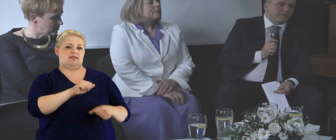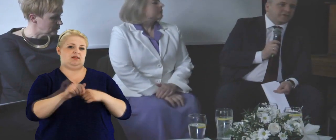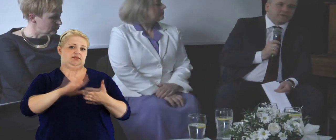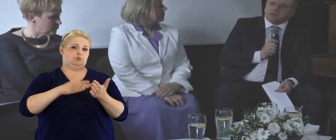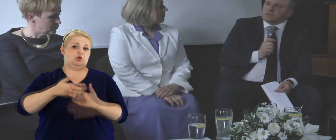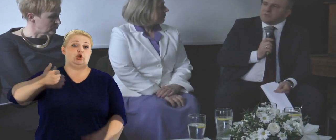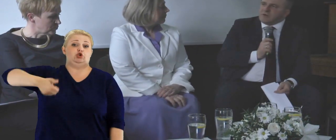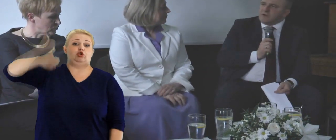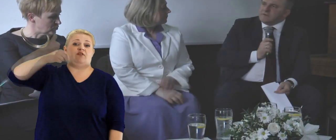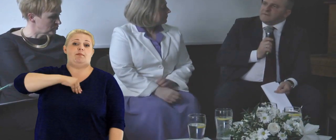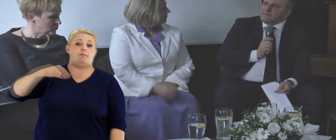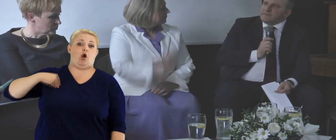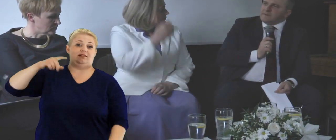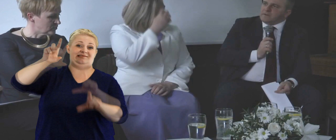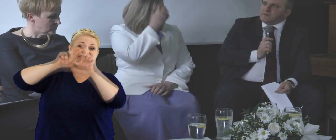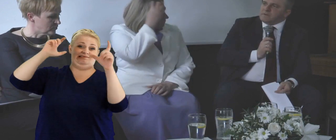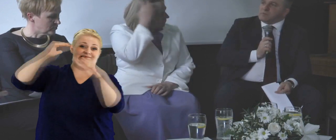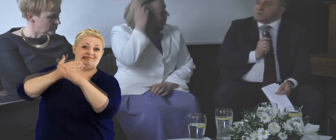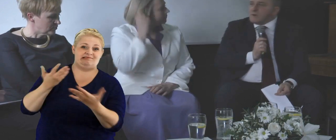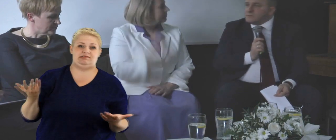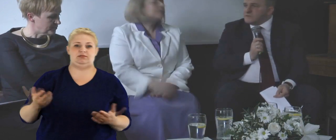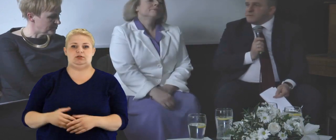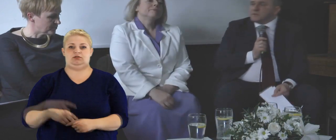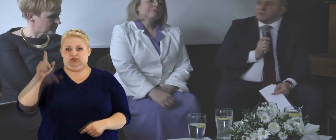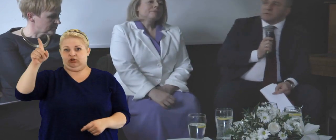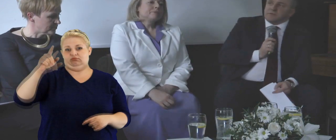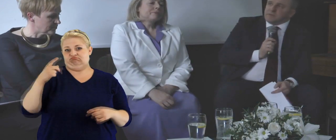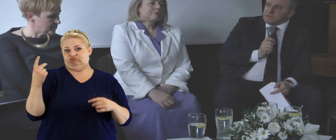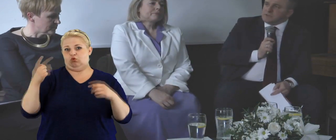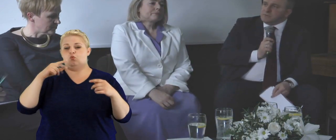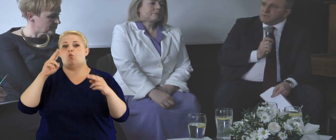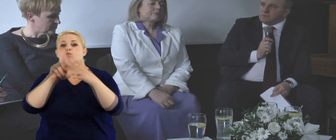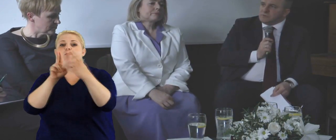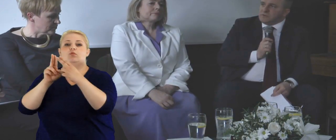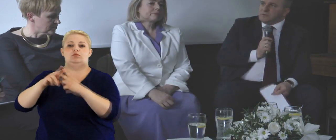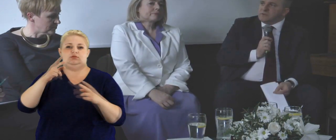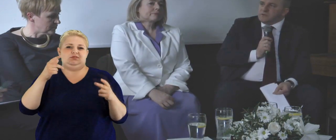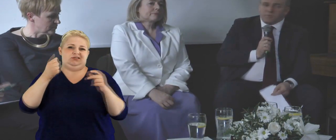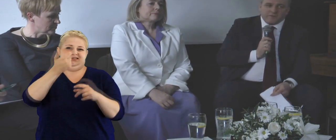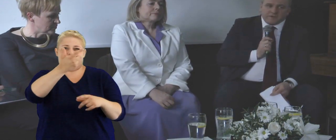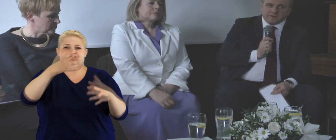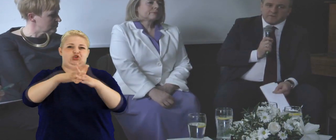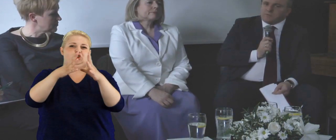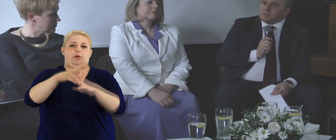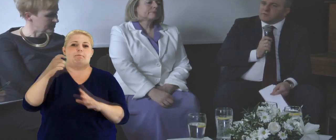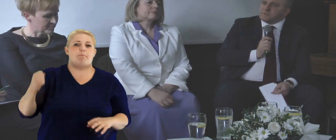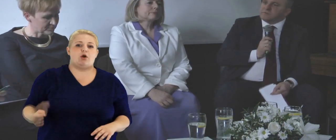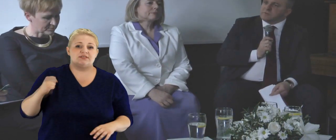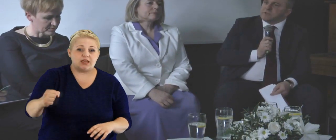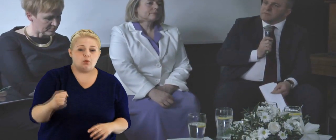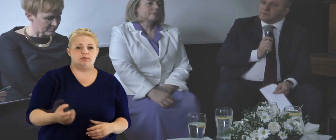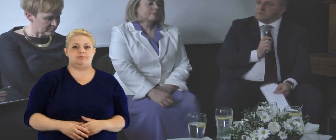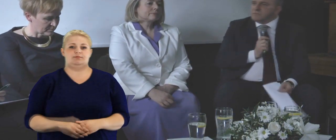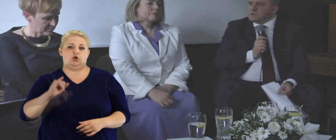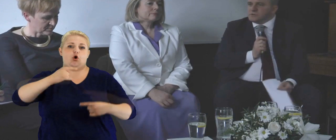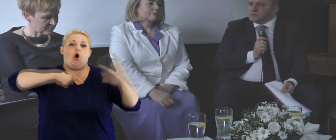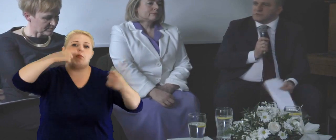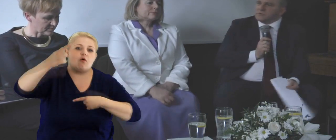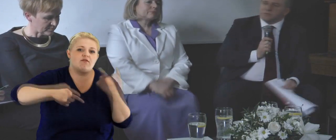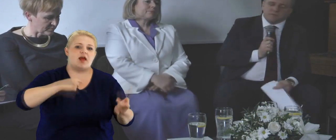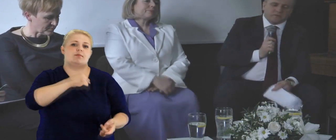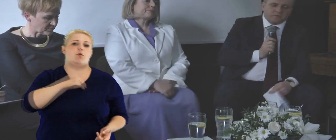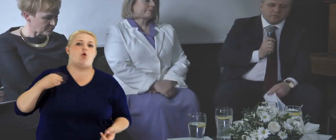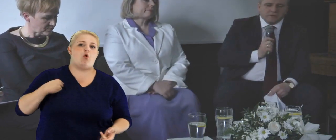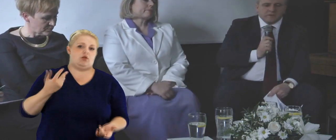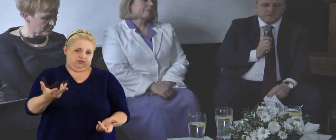umawia się z dziesięcioma posłami i wpada do nich na 15 minut i opowiada, nie wiem, o polskim przemyśle chemicznym miedzi,